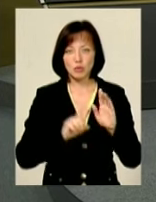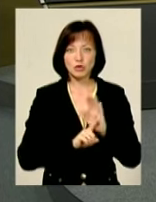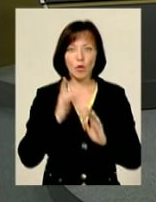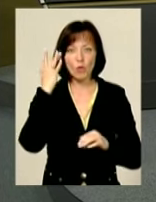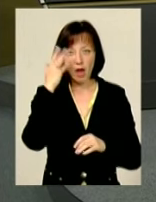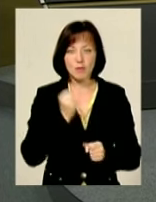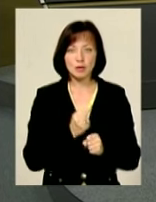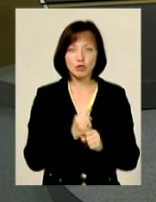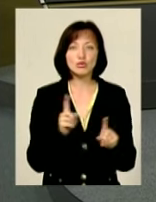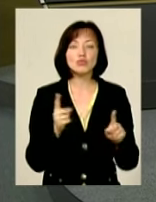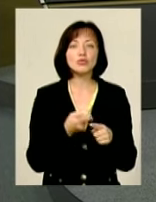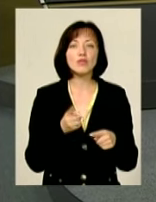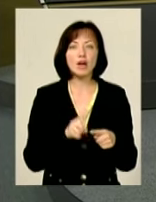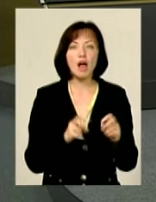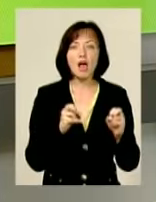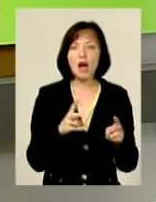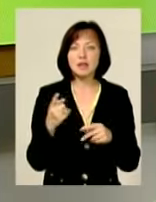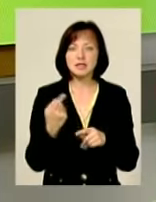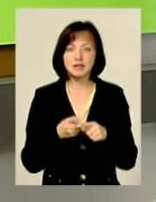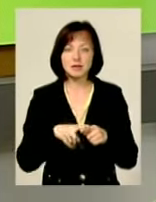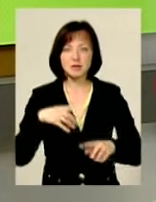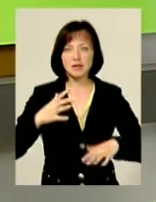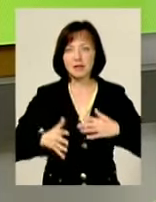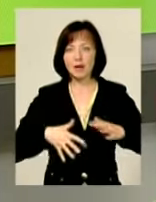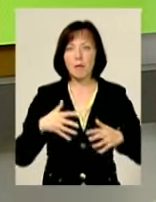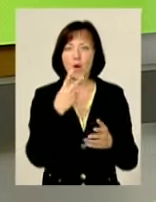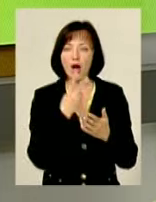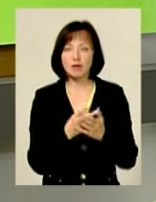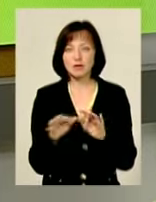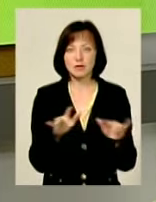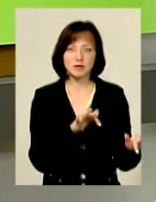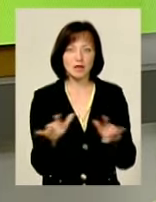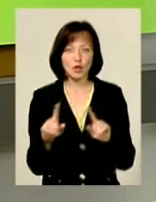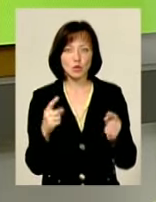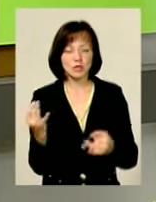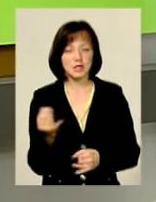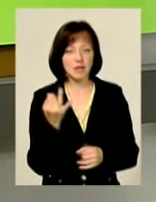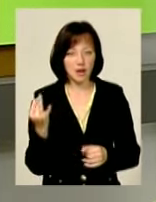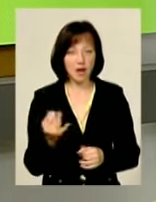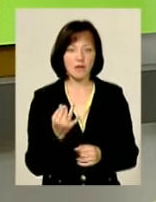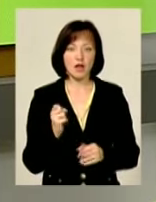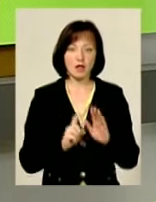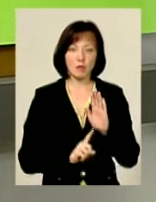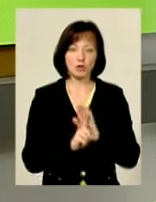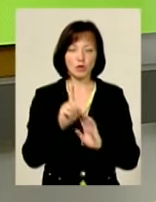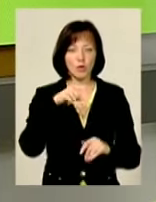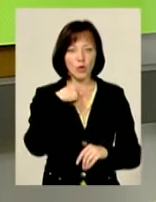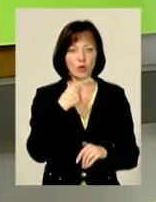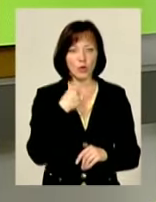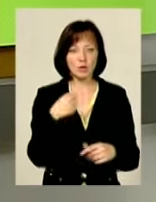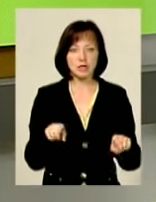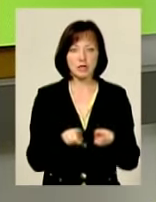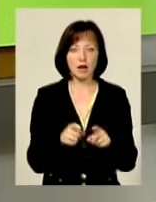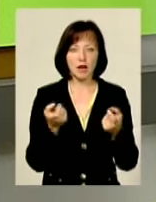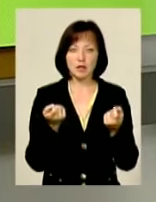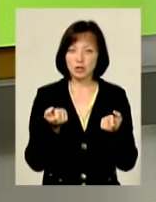уява працювати. А як це він з цими жестами, як він показує, розумієте, це дуже цікаво. ще на початку говориться така